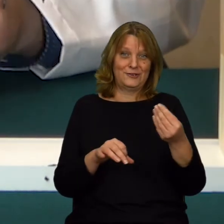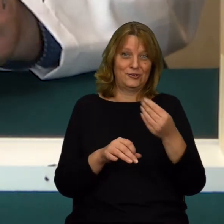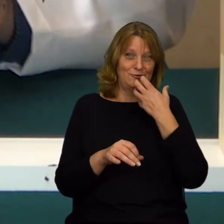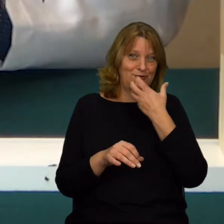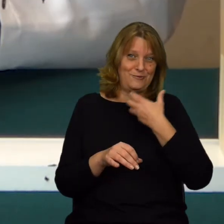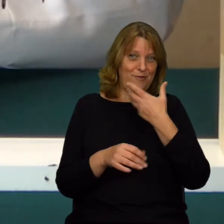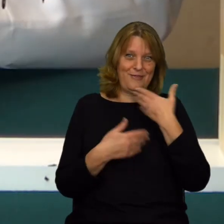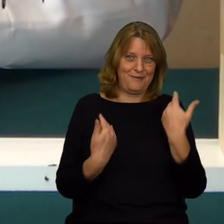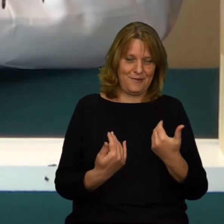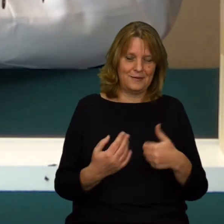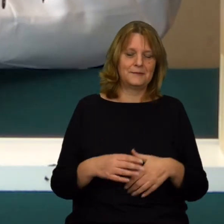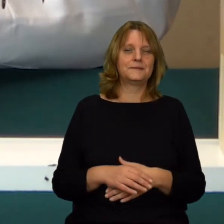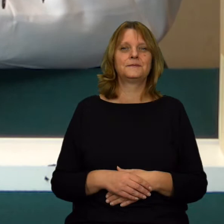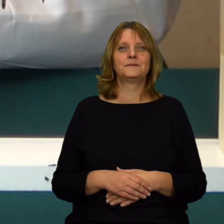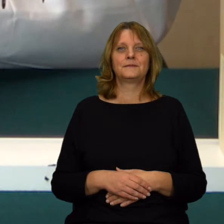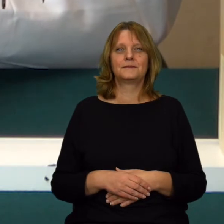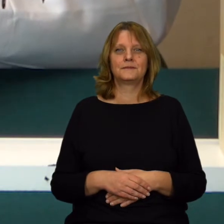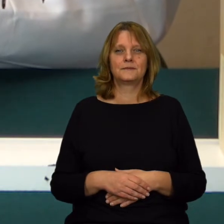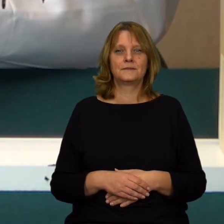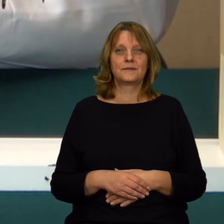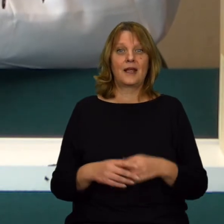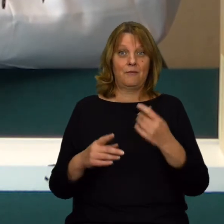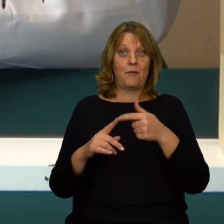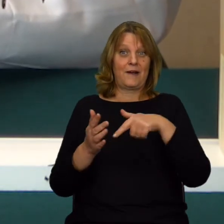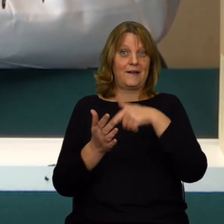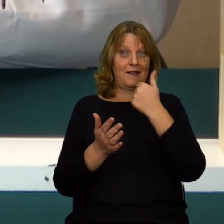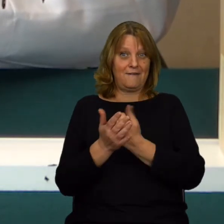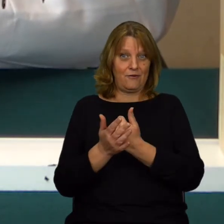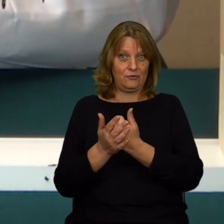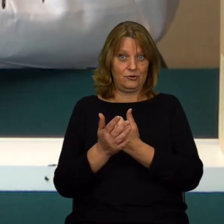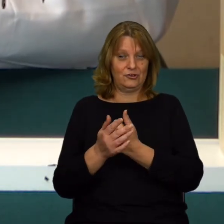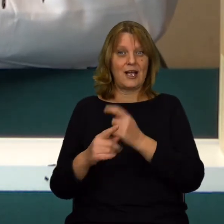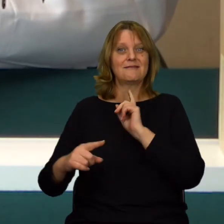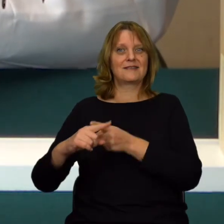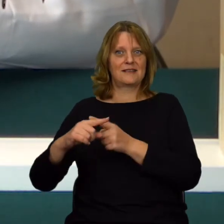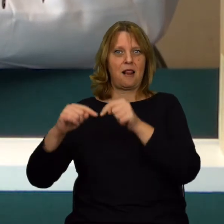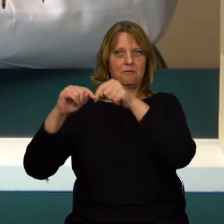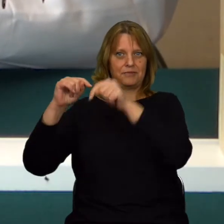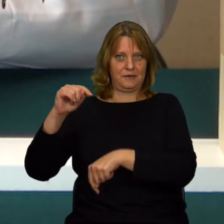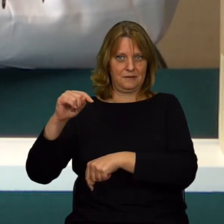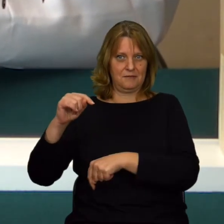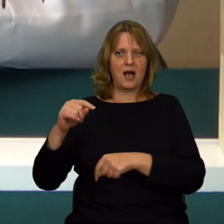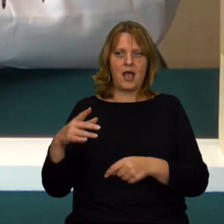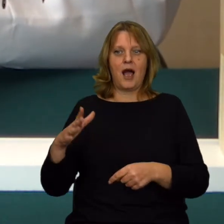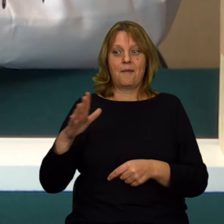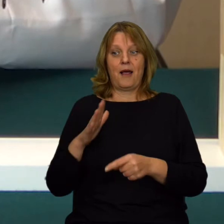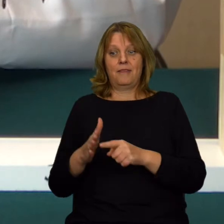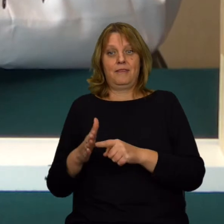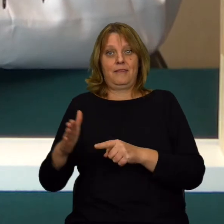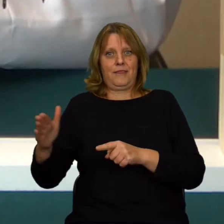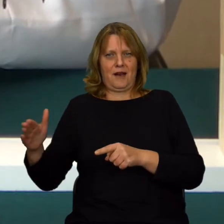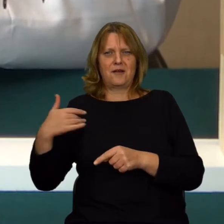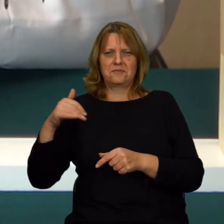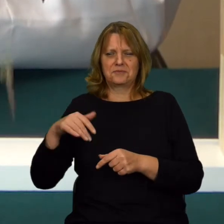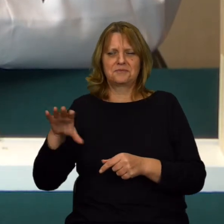jeszcze ciepło nie dotarło. Przed wieczką odpadł pierwszy gwoździk ze stali. Ja bezpiecznie mogę tutaj palcem dotykać, bo w tym